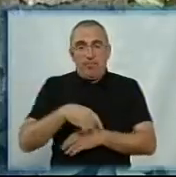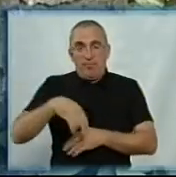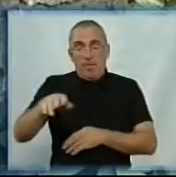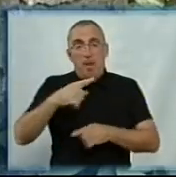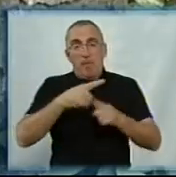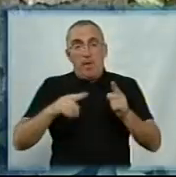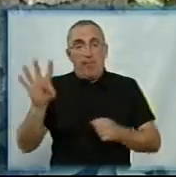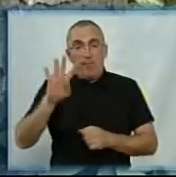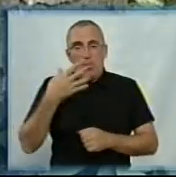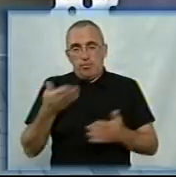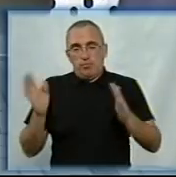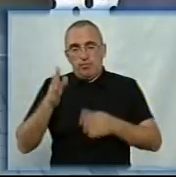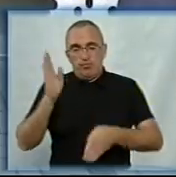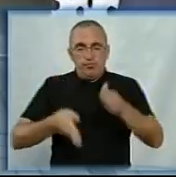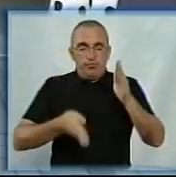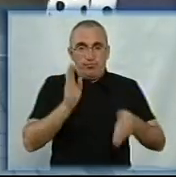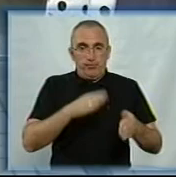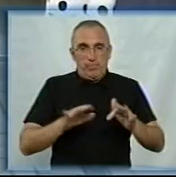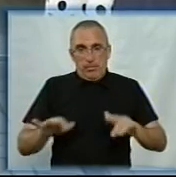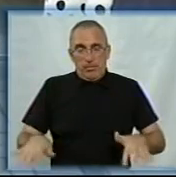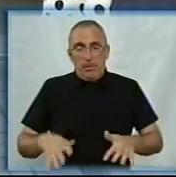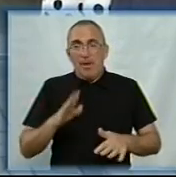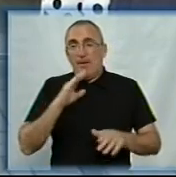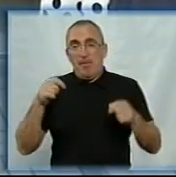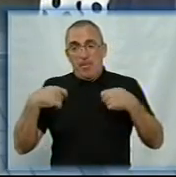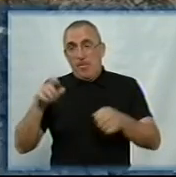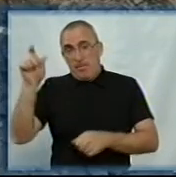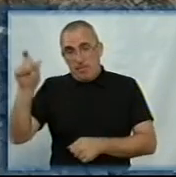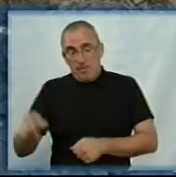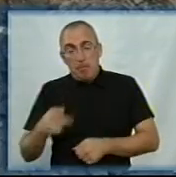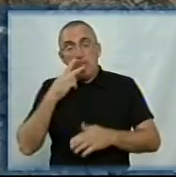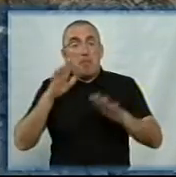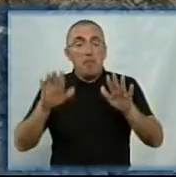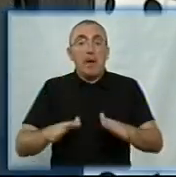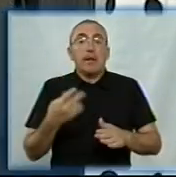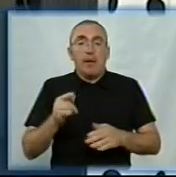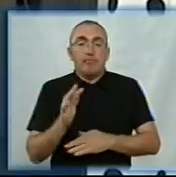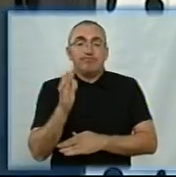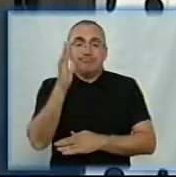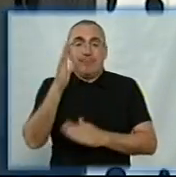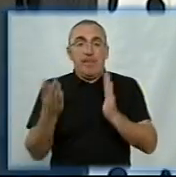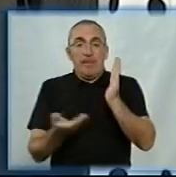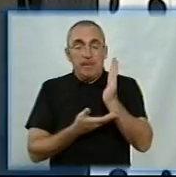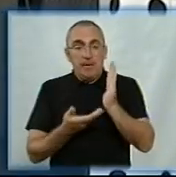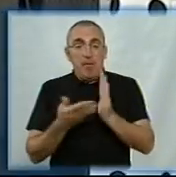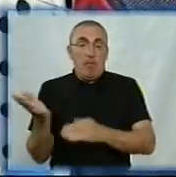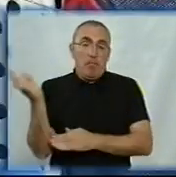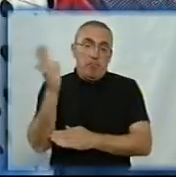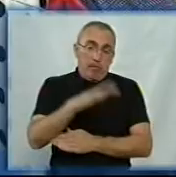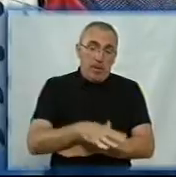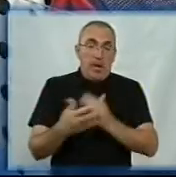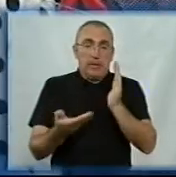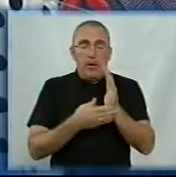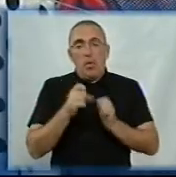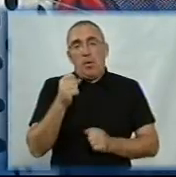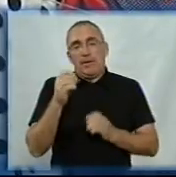лежать розпилені частини каштана. Продавчиня магазинного одягу Ольга Лобус показує місце, де росло дерево. Розповідає, впало дерево о 10.30. Я